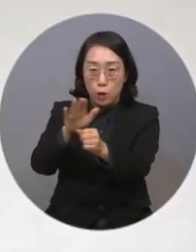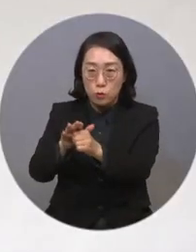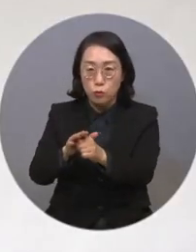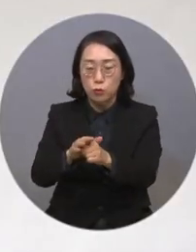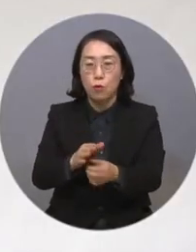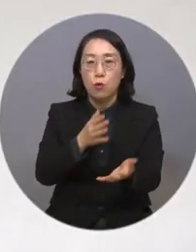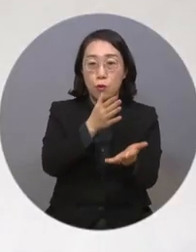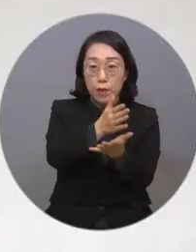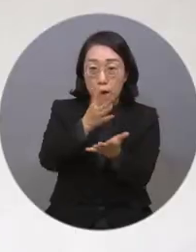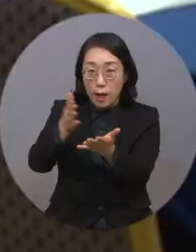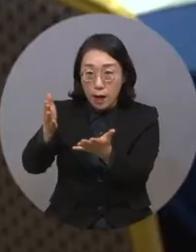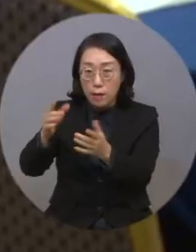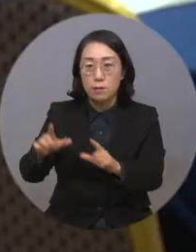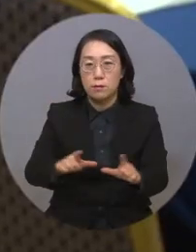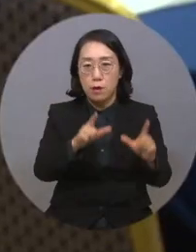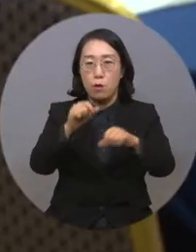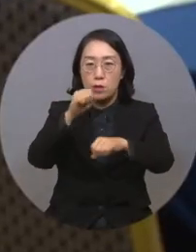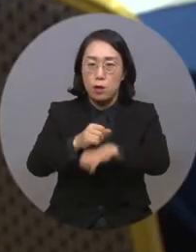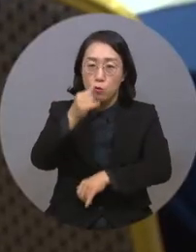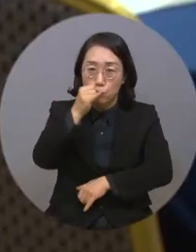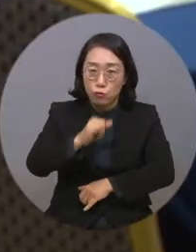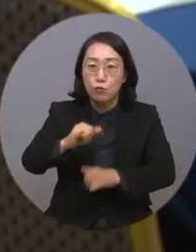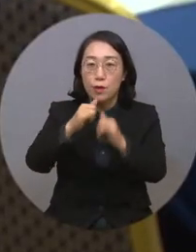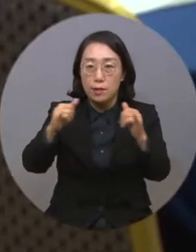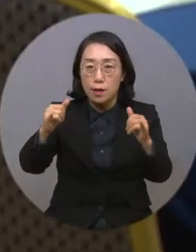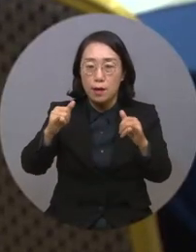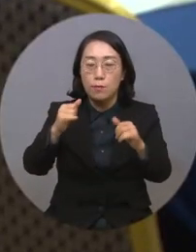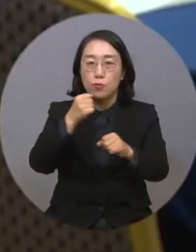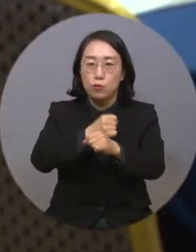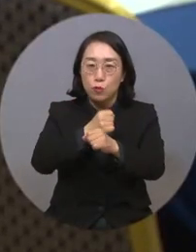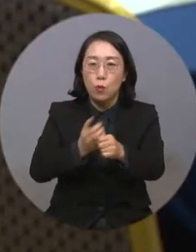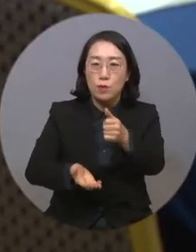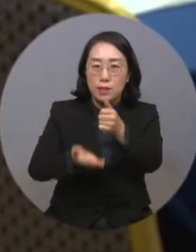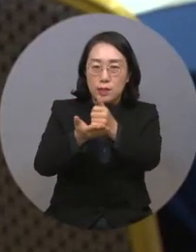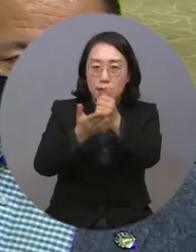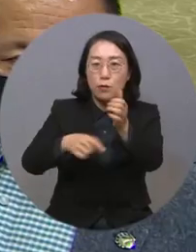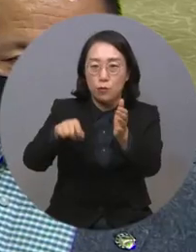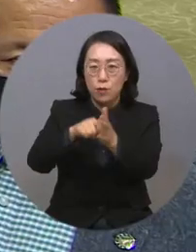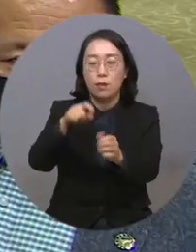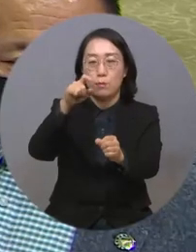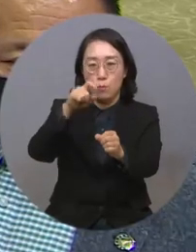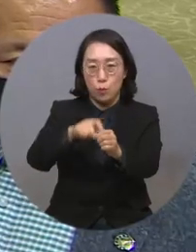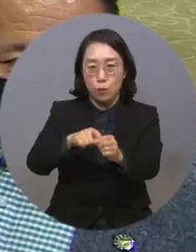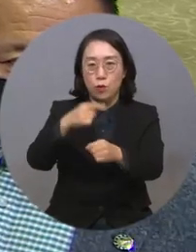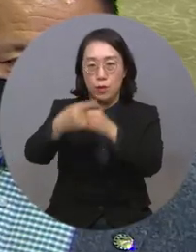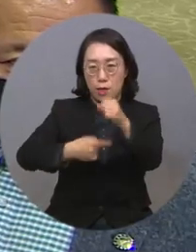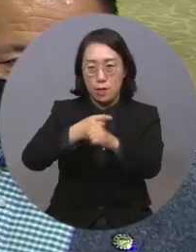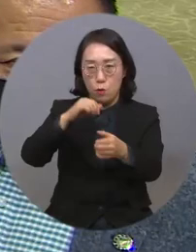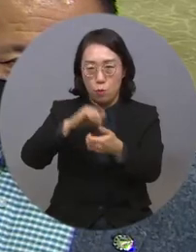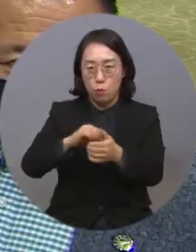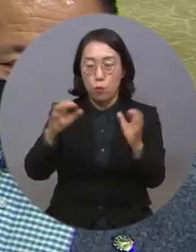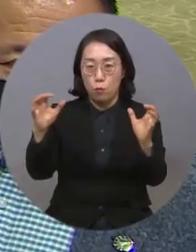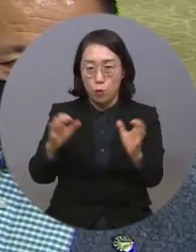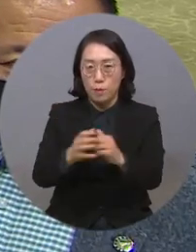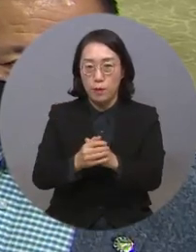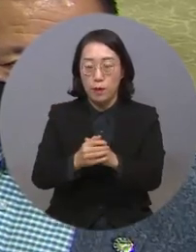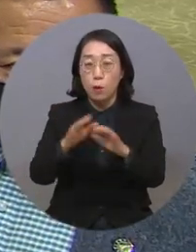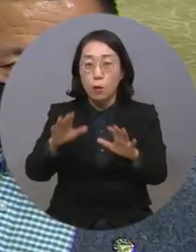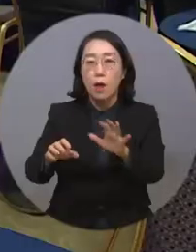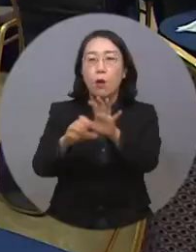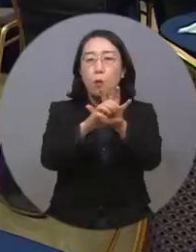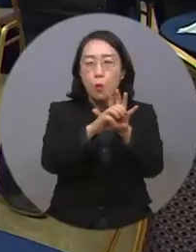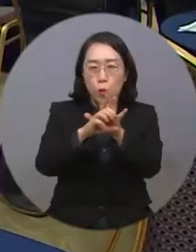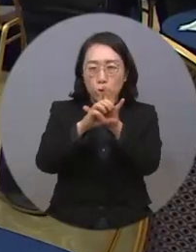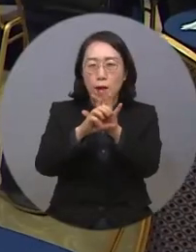모범적인 생활을 이어가는 당사자의 공로를 기리기 위해 매년 열리고 있습니다. 올해 시상식은 코로나19